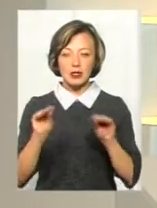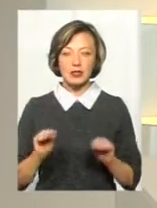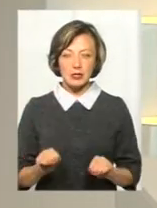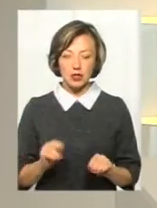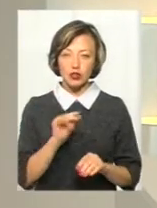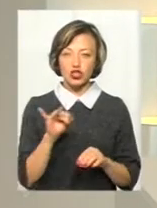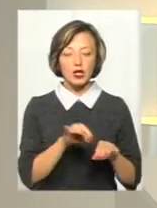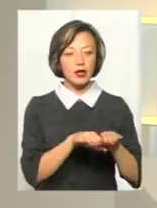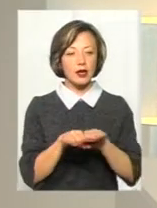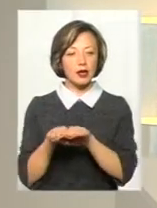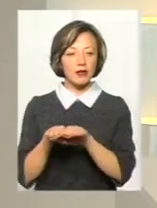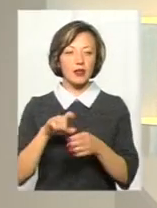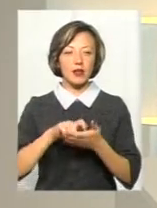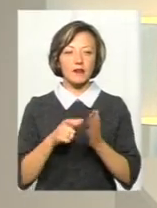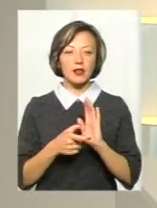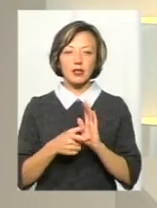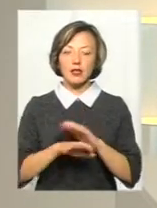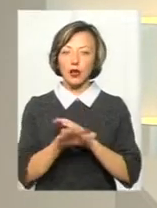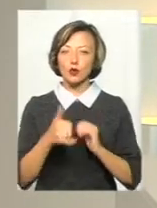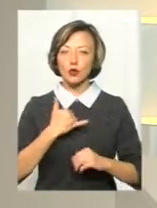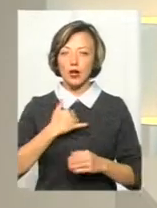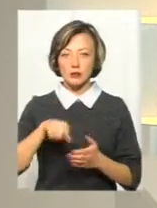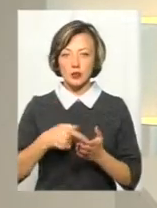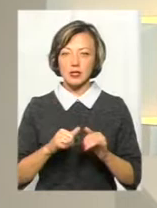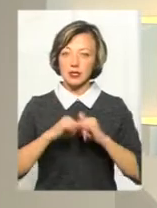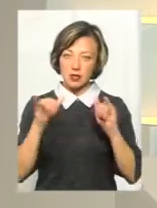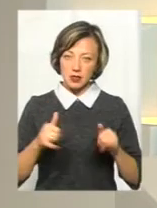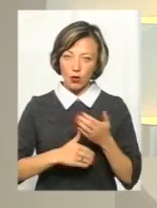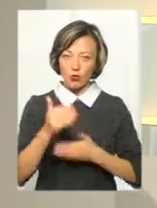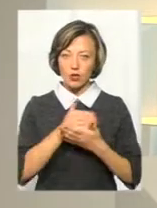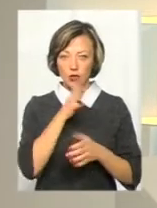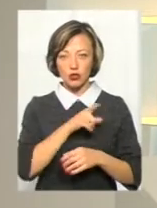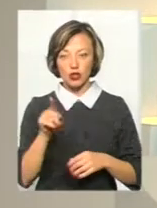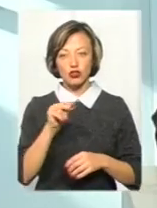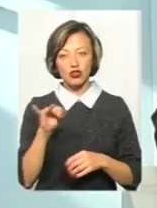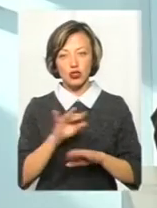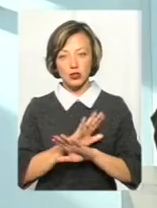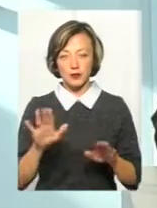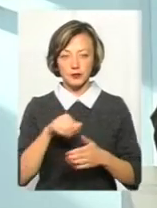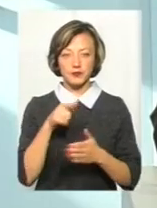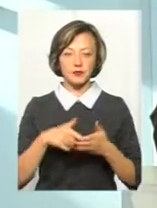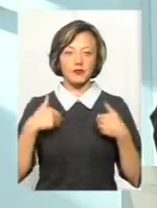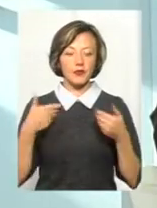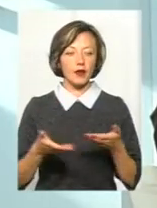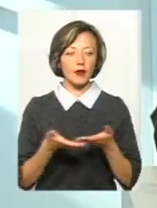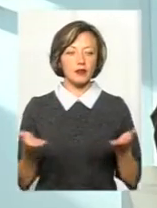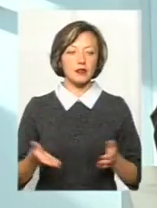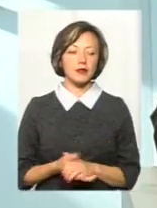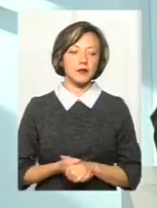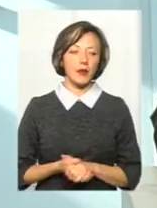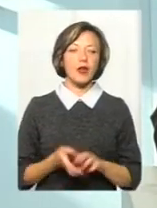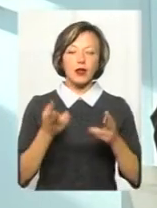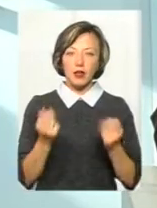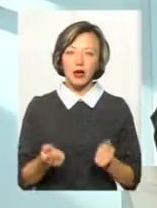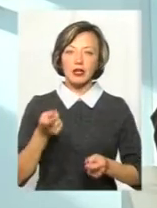Чи рівень квартирних крадіжок у нашому місті зріс за останній час чи ні? Вітаю вас. Так, дійсно, як ви